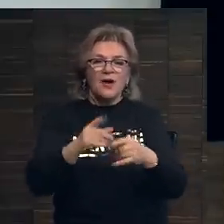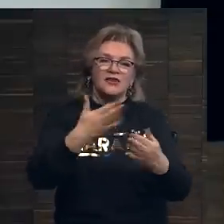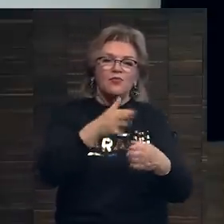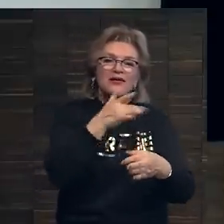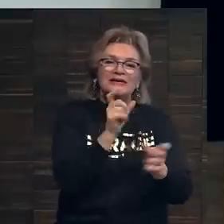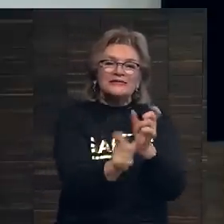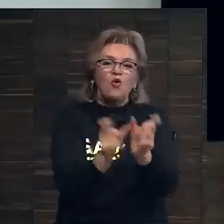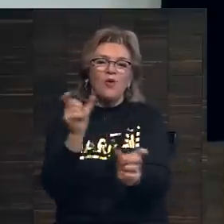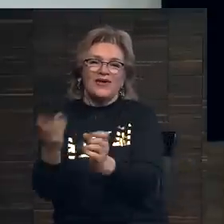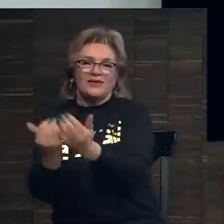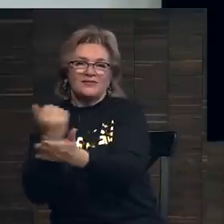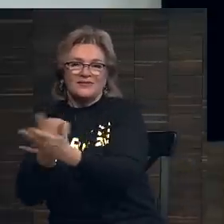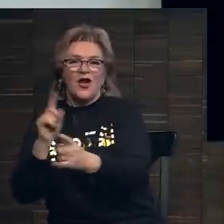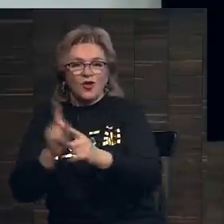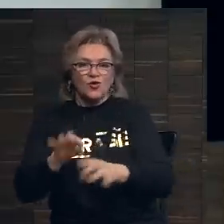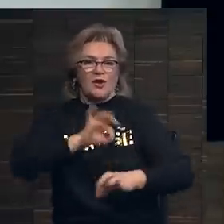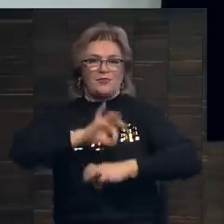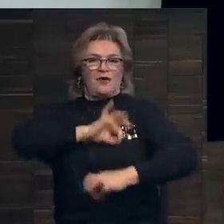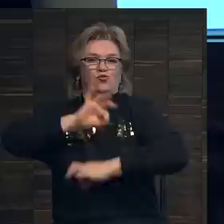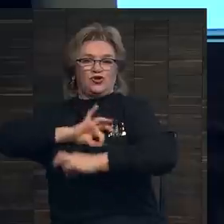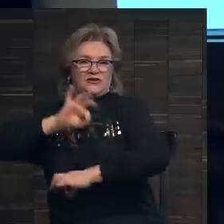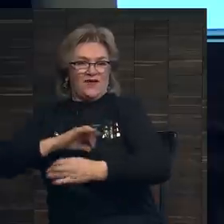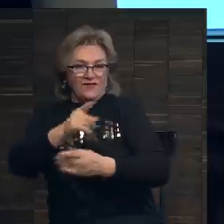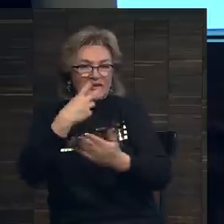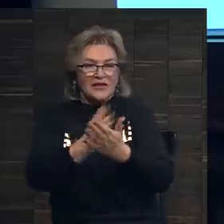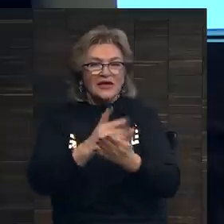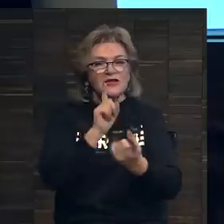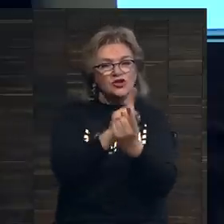в сроках – это тоже преимущество. Видите, как я вам продвигаю преимущества частных продаж, да?